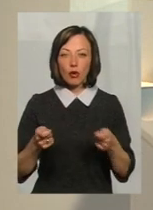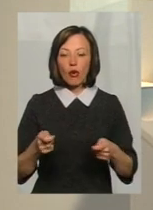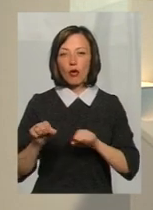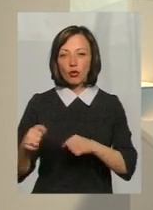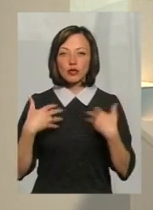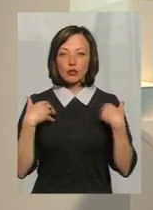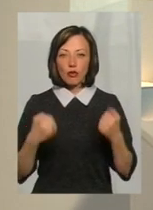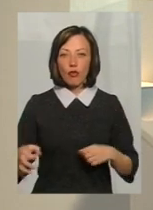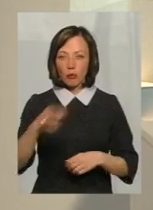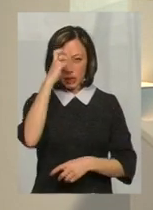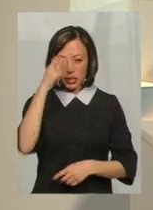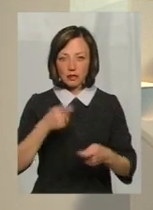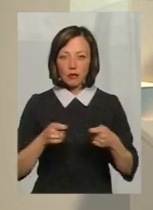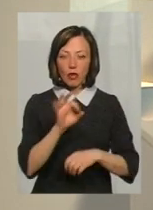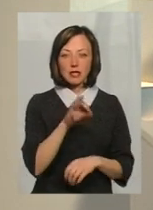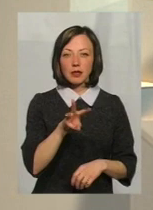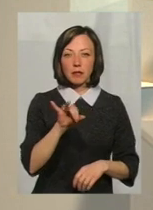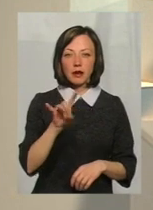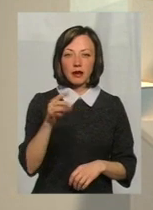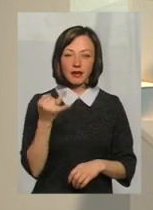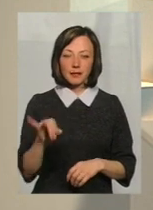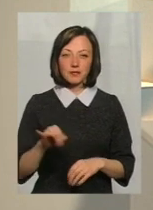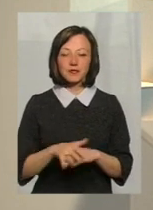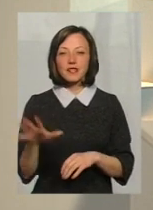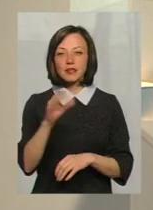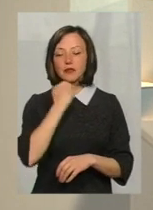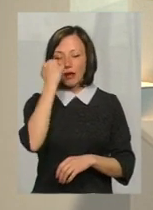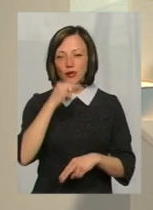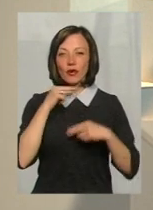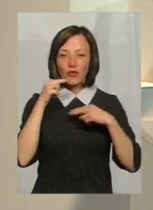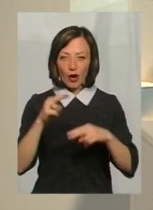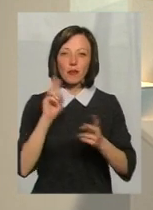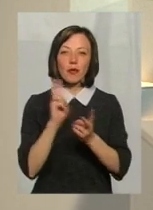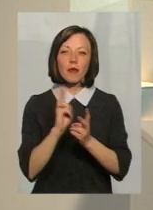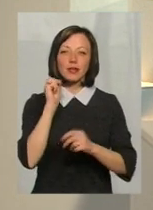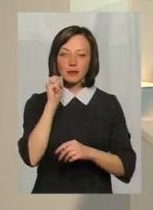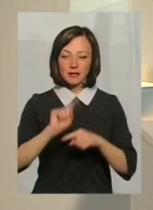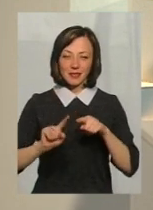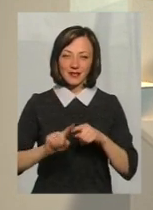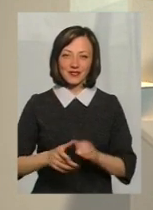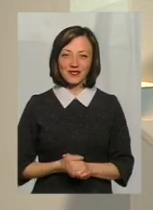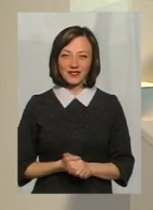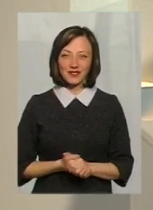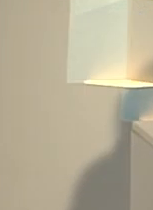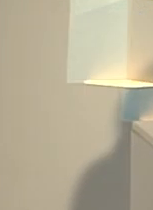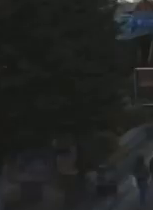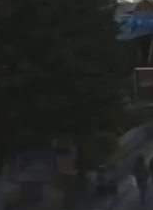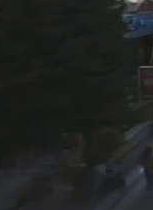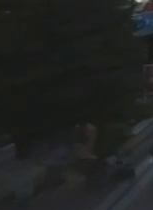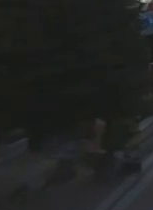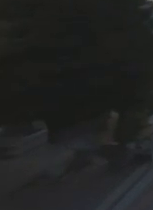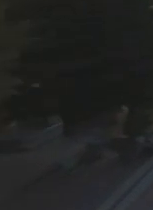здоров'я Хмельницької облдержадміністрації Олександром Мирним. Усім дякую за увагу. Побачимось вже невдовзі. Наступного року.